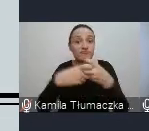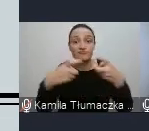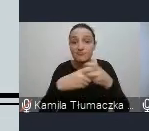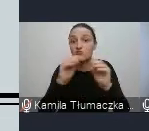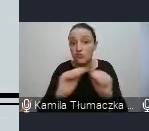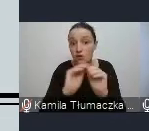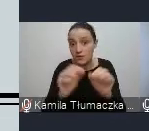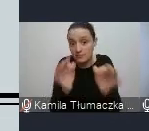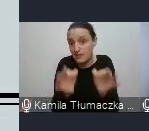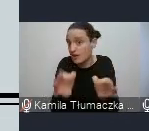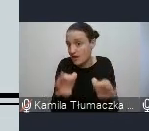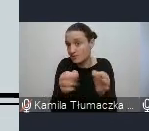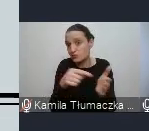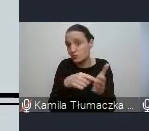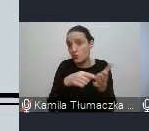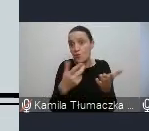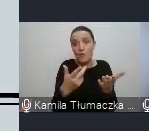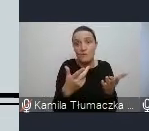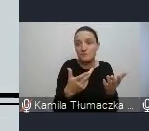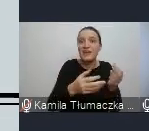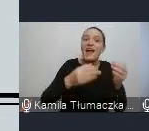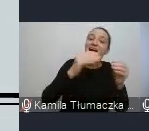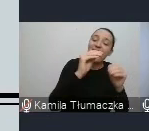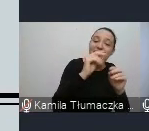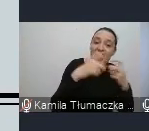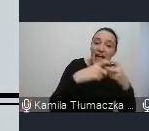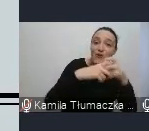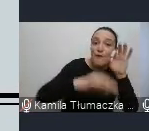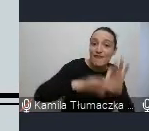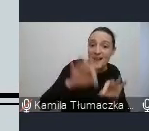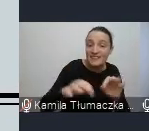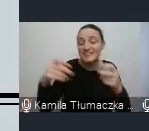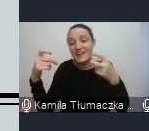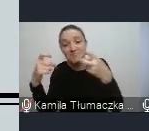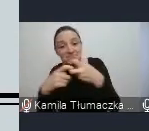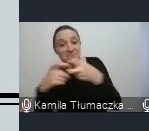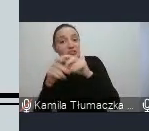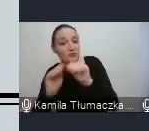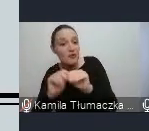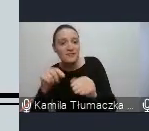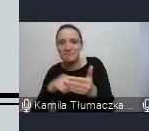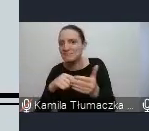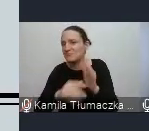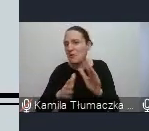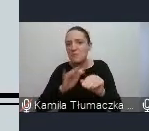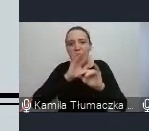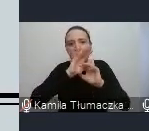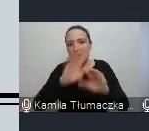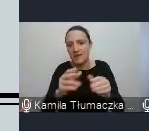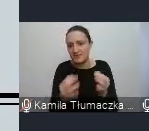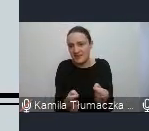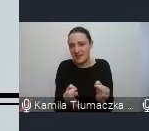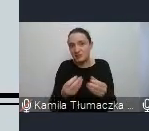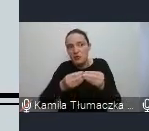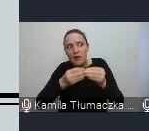Teraz jest to i e-konferencje, jak widać, to jest bardzo popularne w tej chwili sposób rozwijania